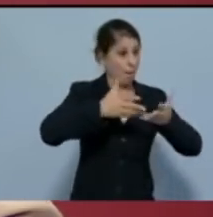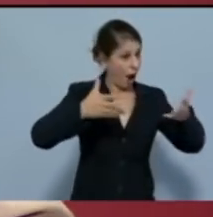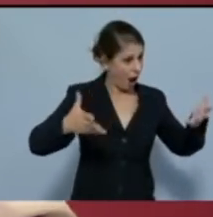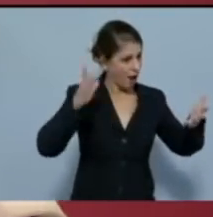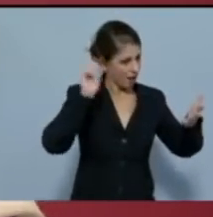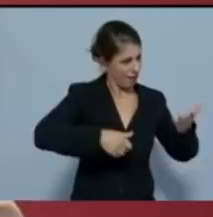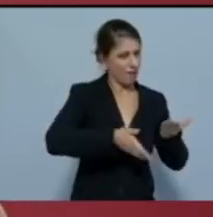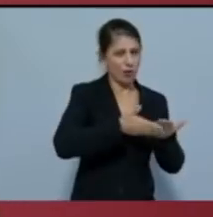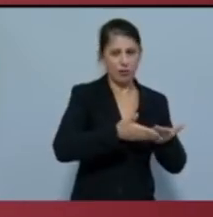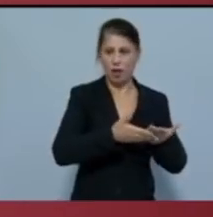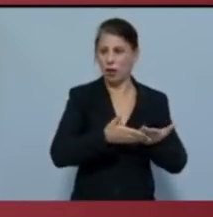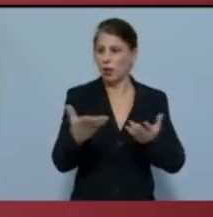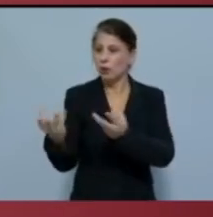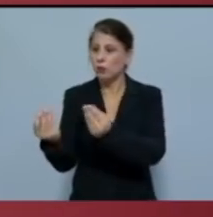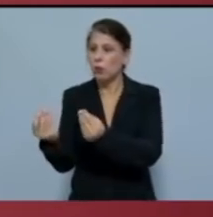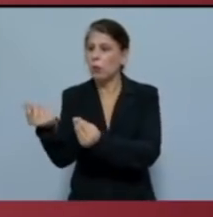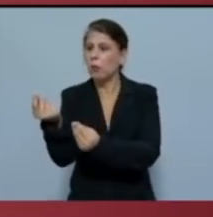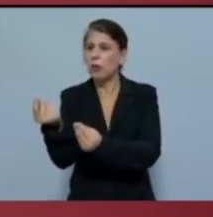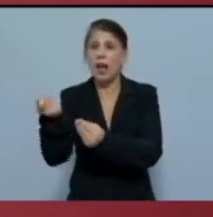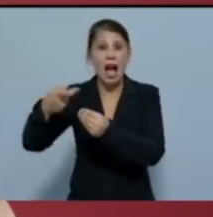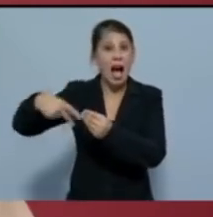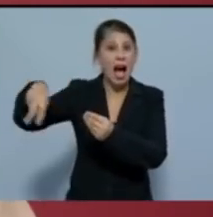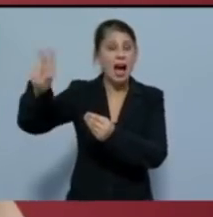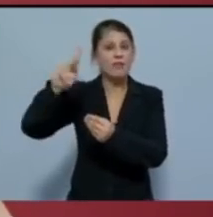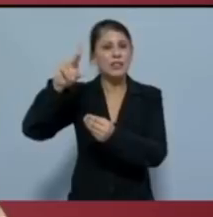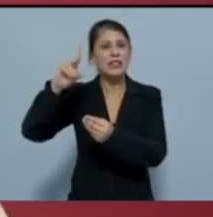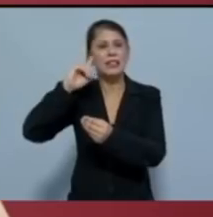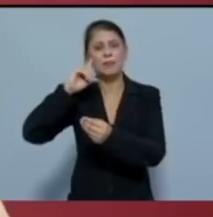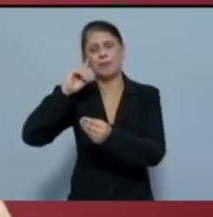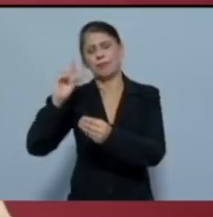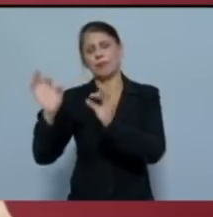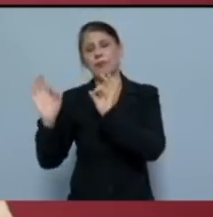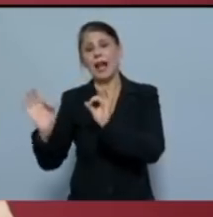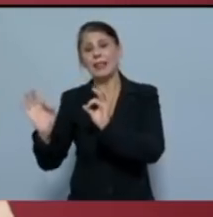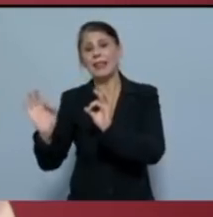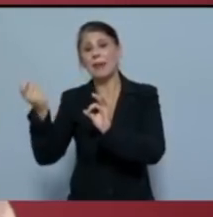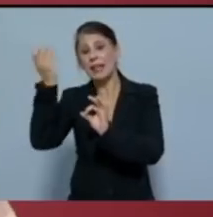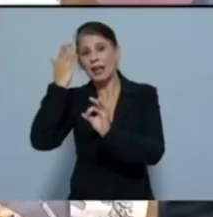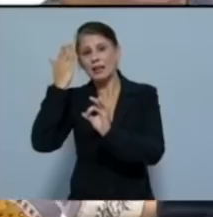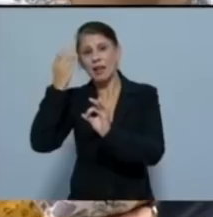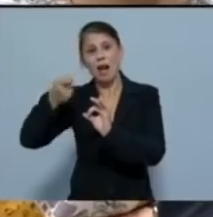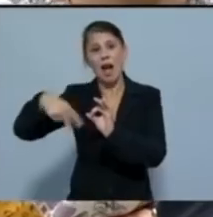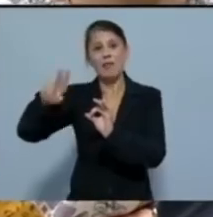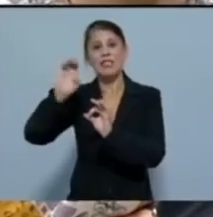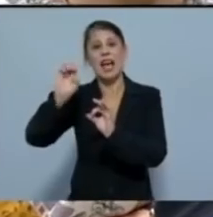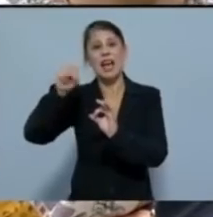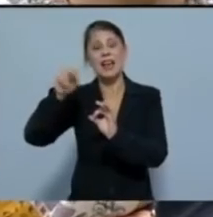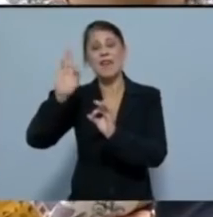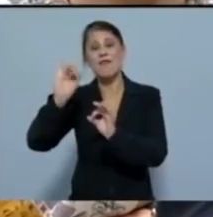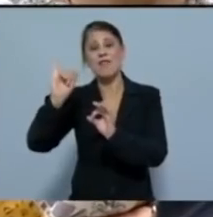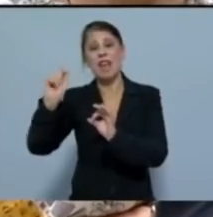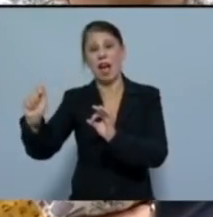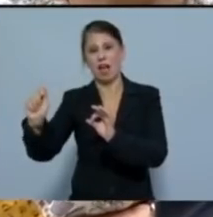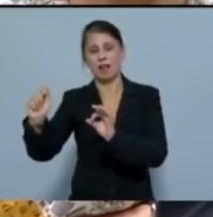λαϊκά στρώματα οι αυξήσεις των αντικειμενικών αξιών θα αυξήσουν το χαράτσι του ένφια. Οι μεγάλες